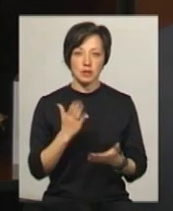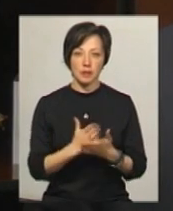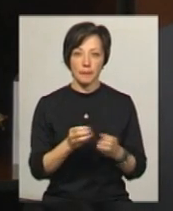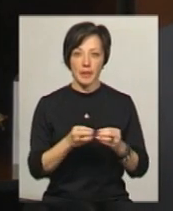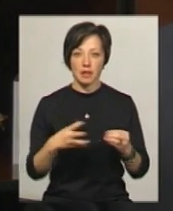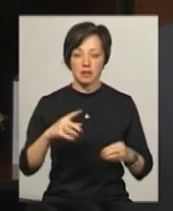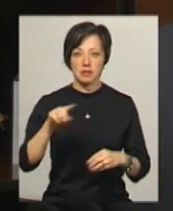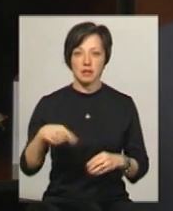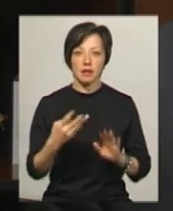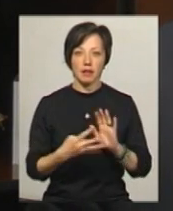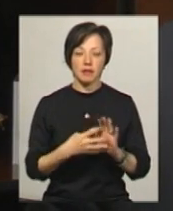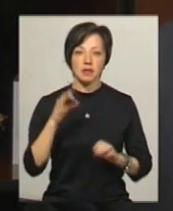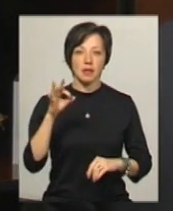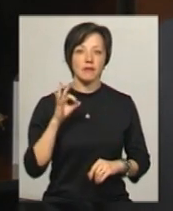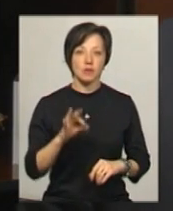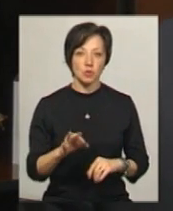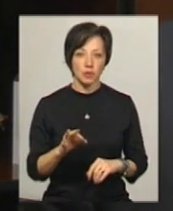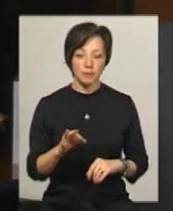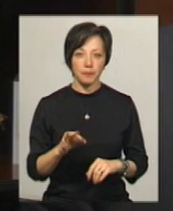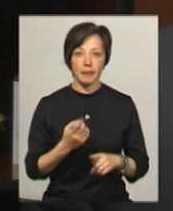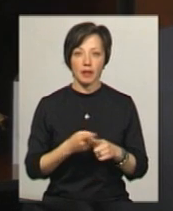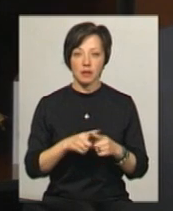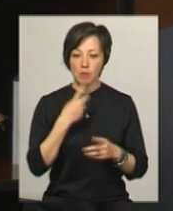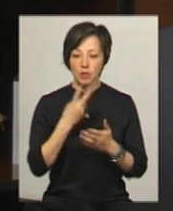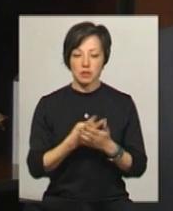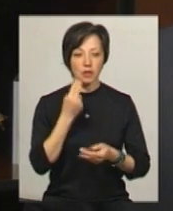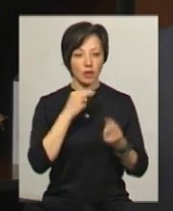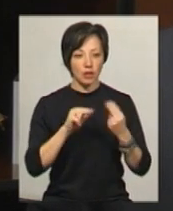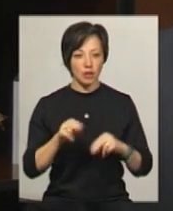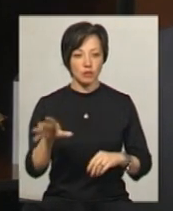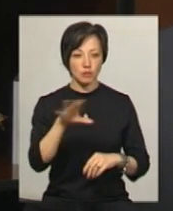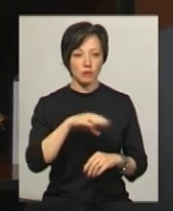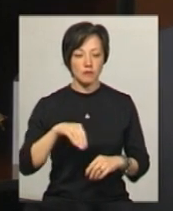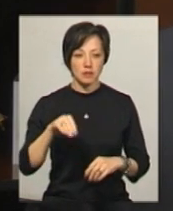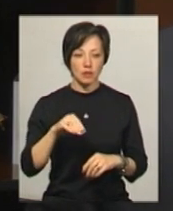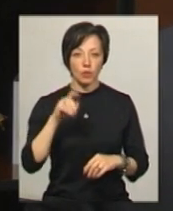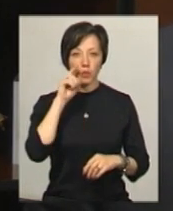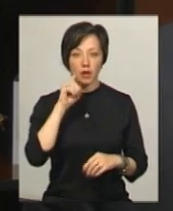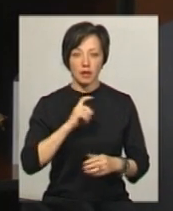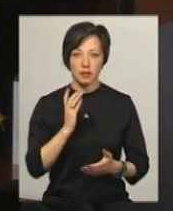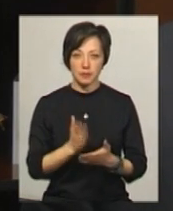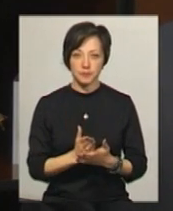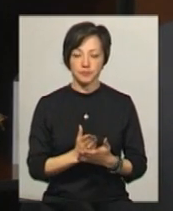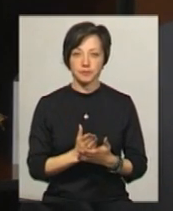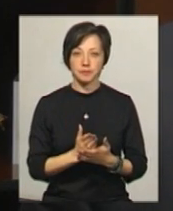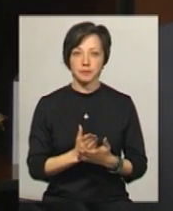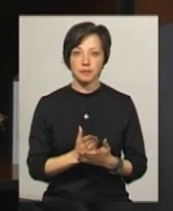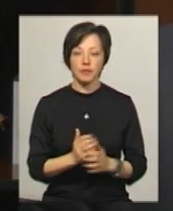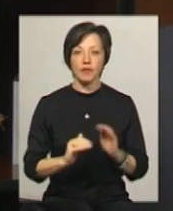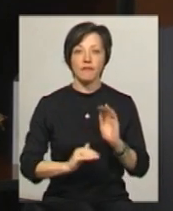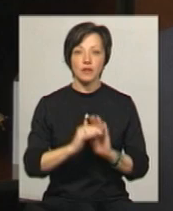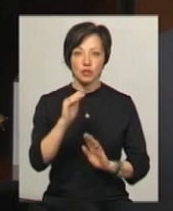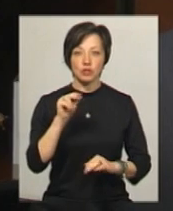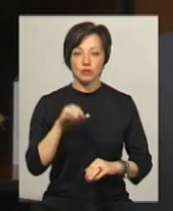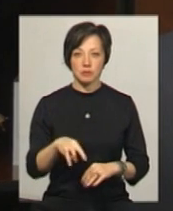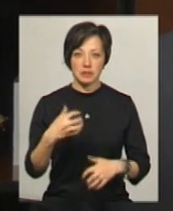15,9% Даний показник є найкращий по всій Україні Він значно вищий,